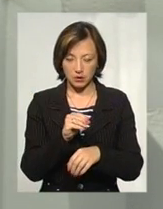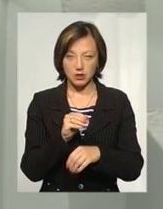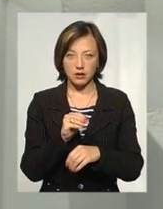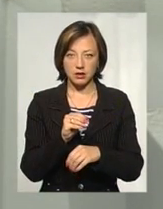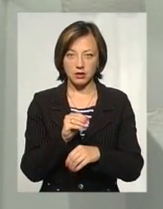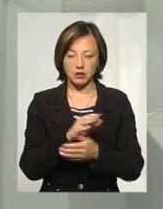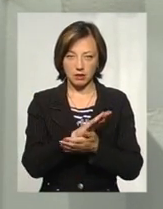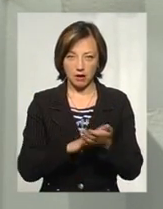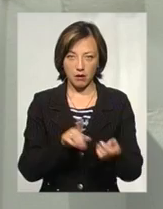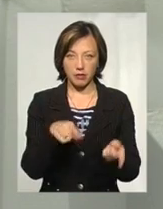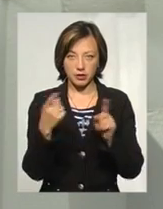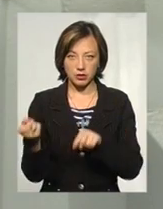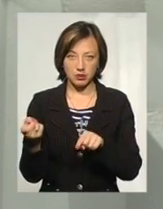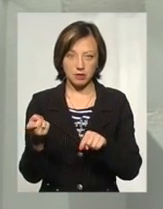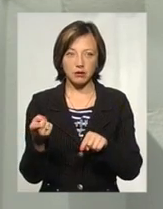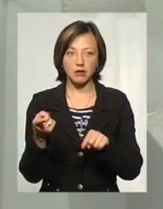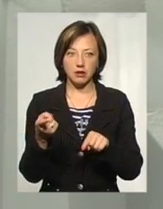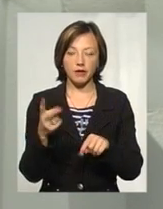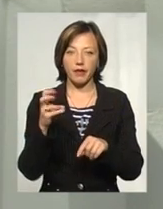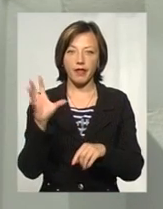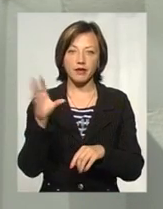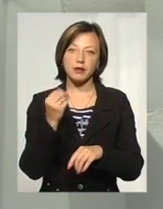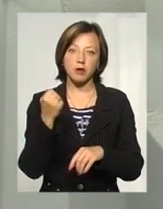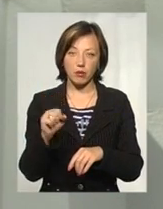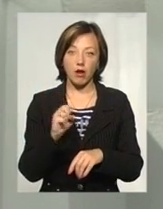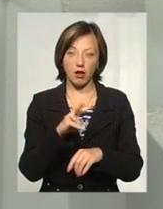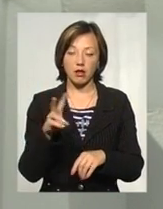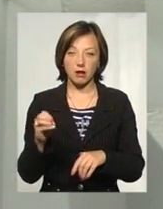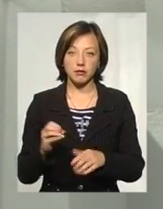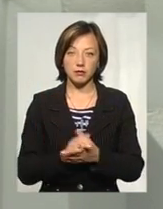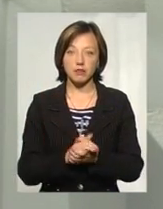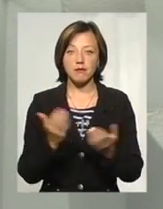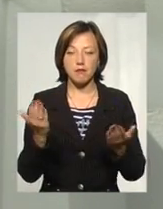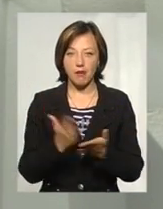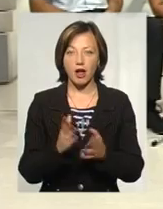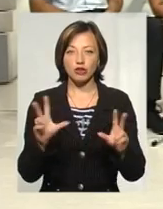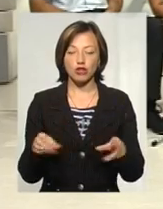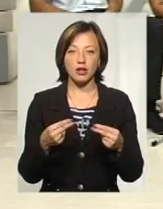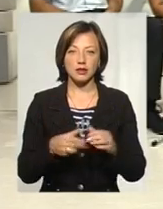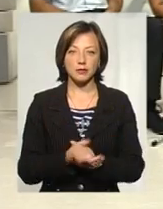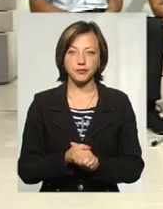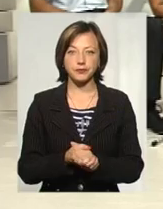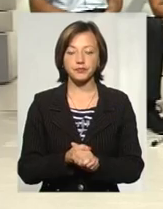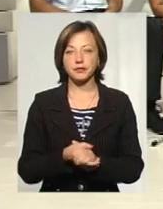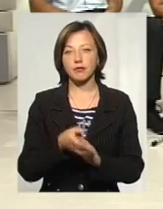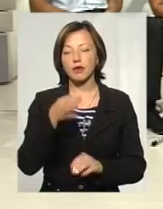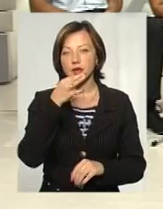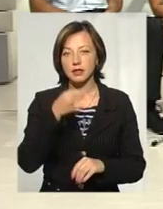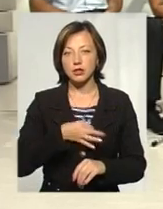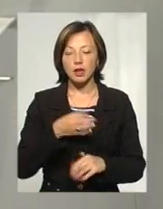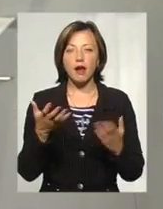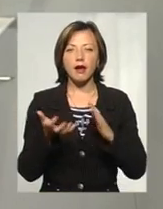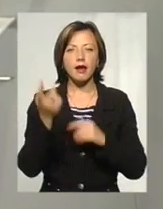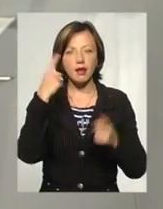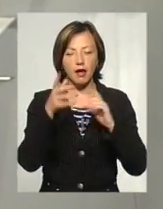далі перейшли у наступний Наступний тур, але не усі перемогли, але мали шанс. А скажіть, яких ідей